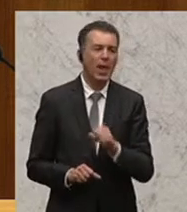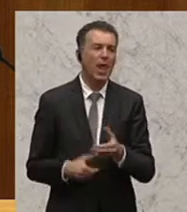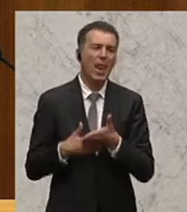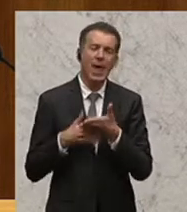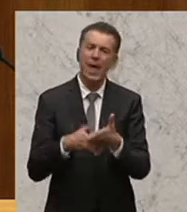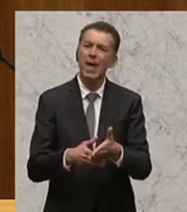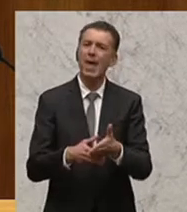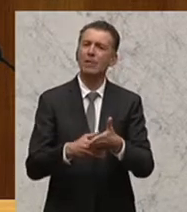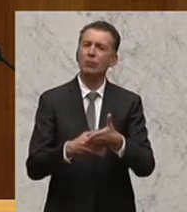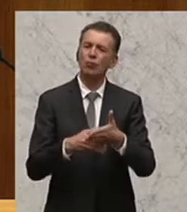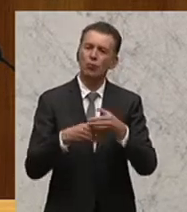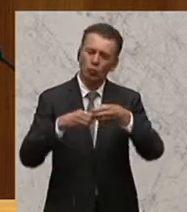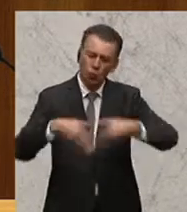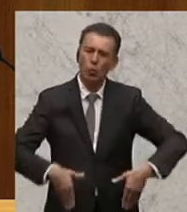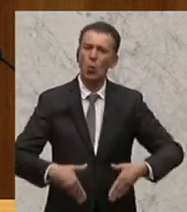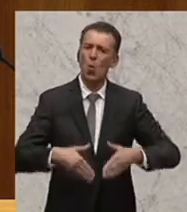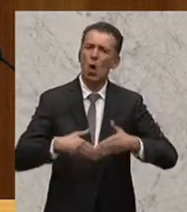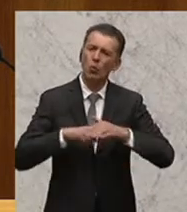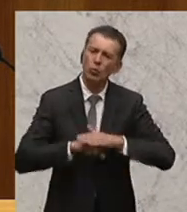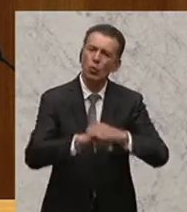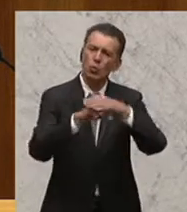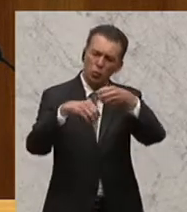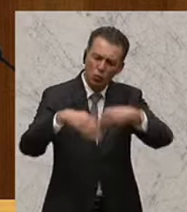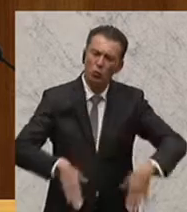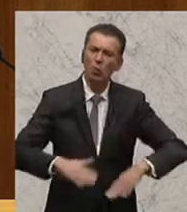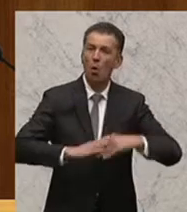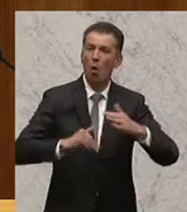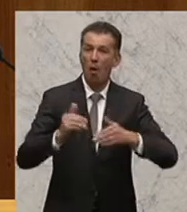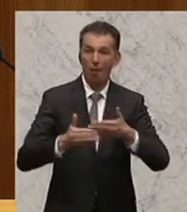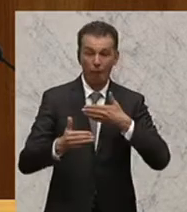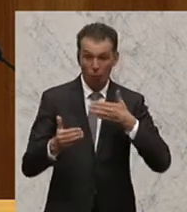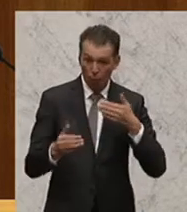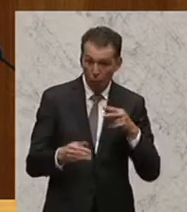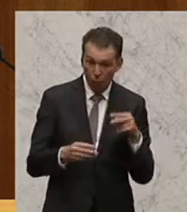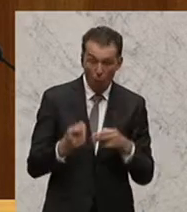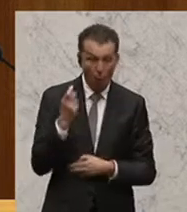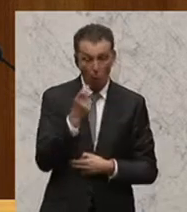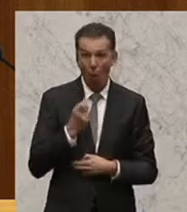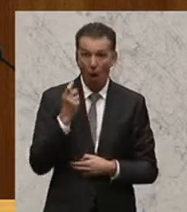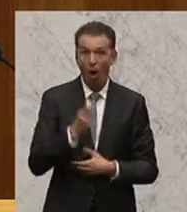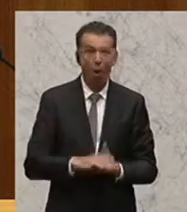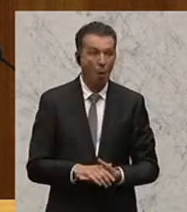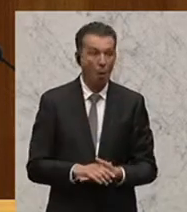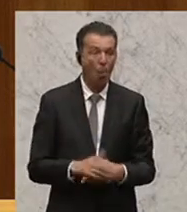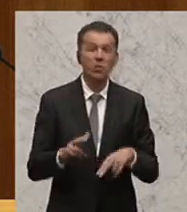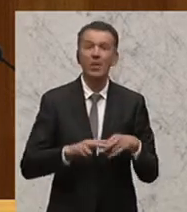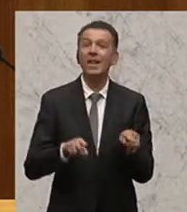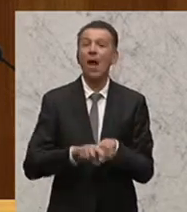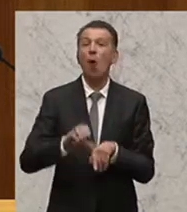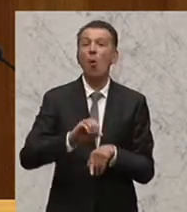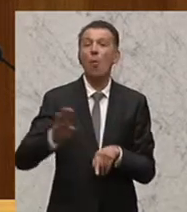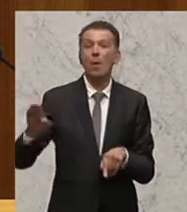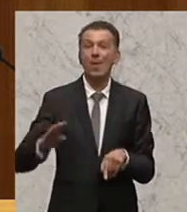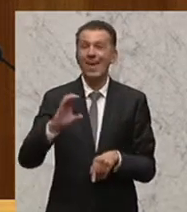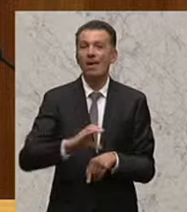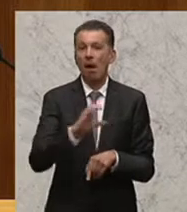Unterstützungsstruktur aufgebaut haben, die ihresgleichen sucht. Später sind auch die ÖBB und die Caritas hinzugekommen und